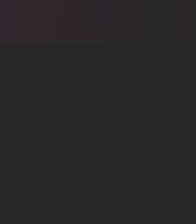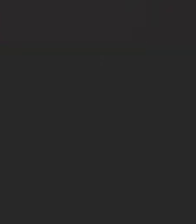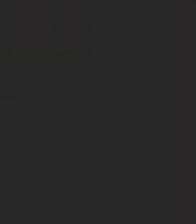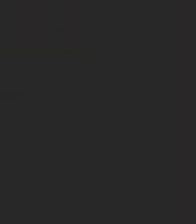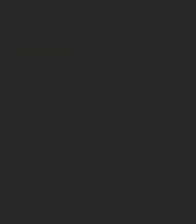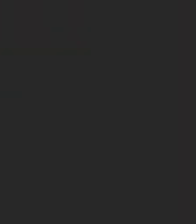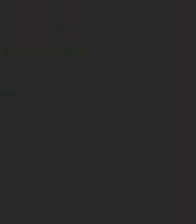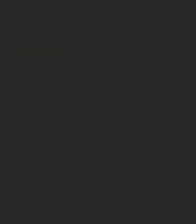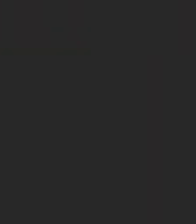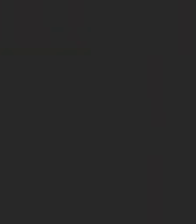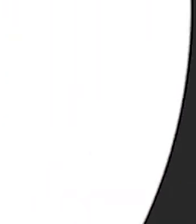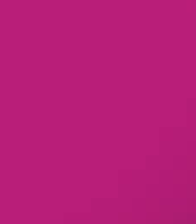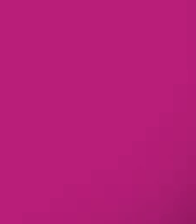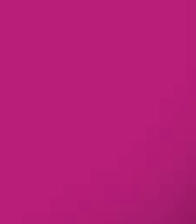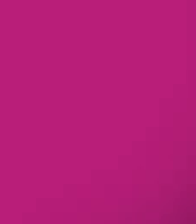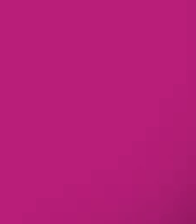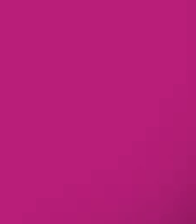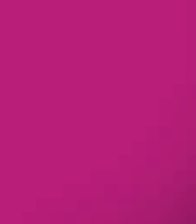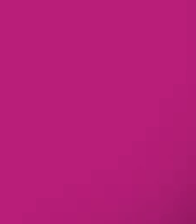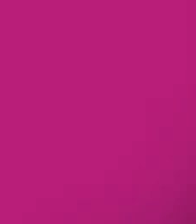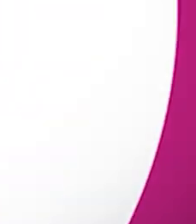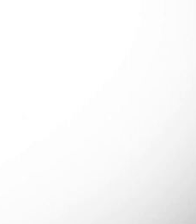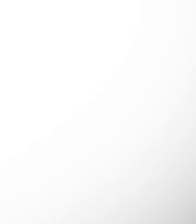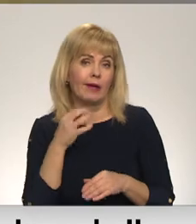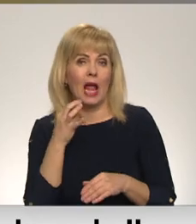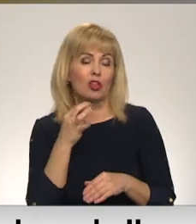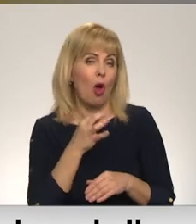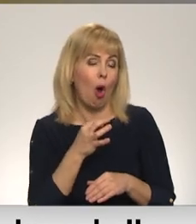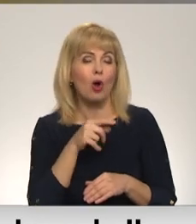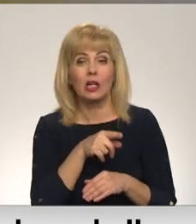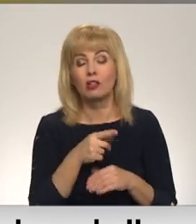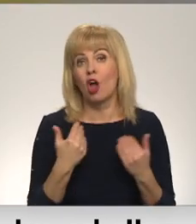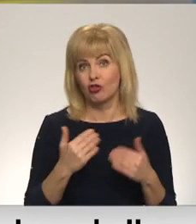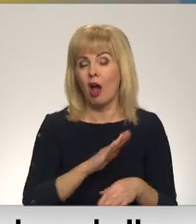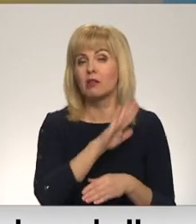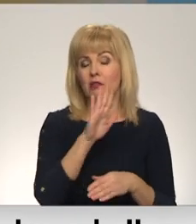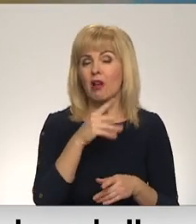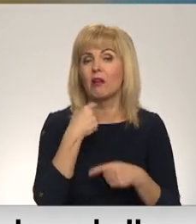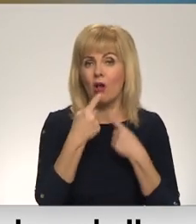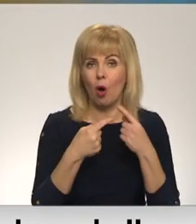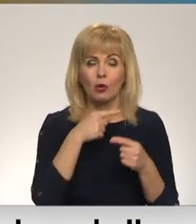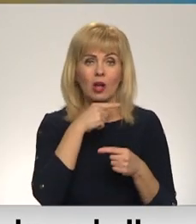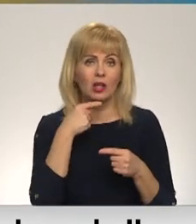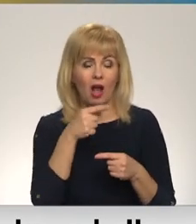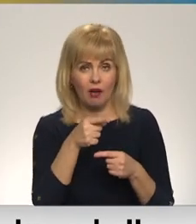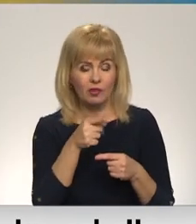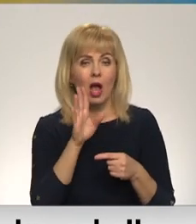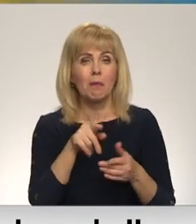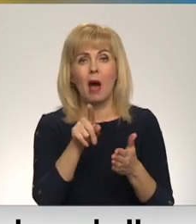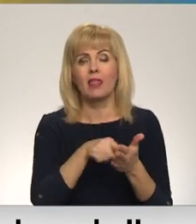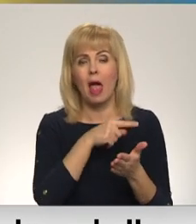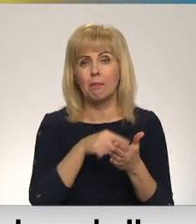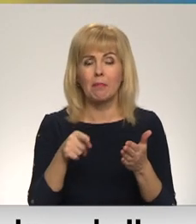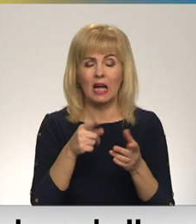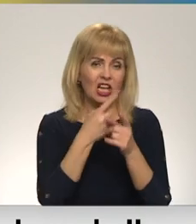Re! Viss ēters ir te! Šajās dienās daudz runājumi par Krievijas izvērsto dezinformācijas